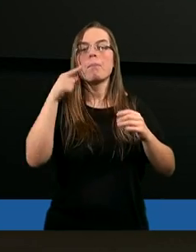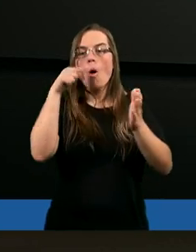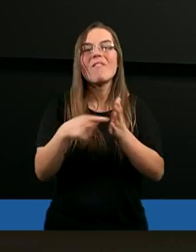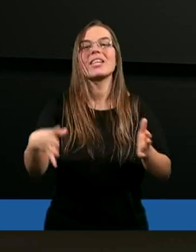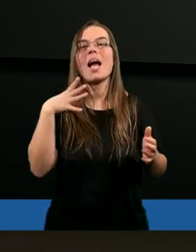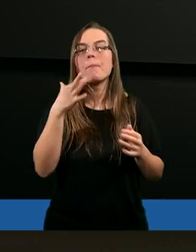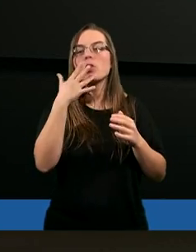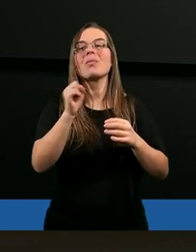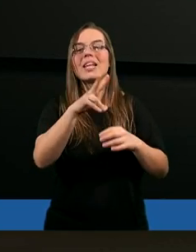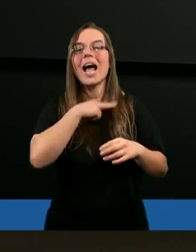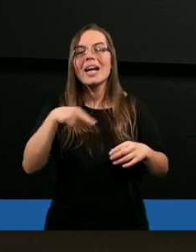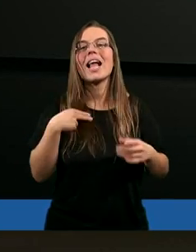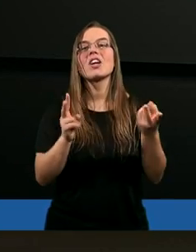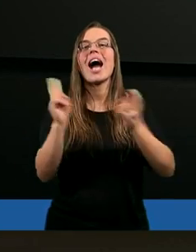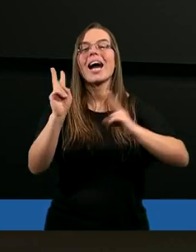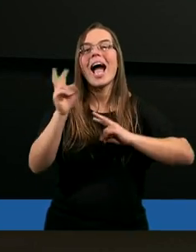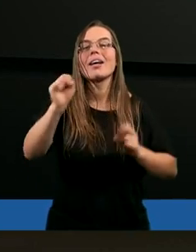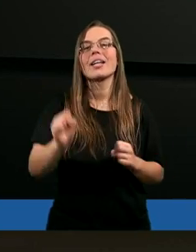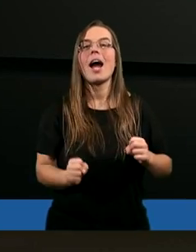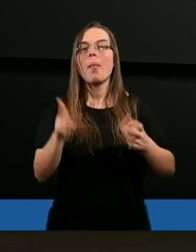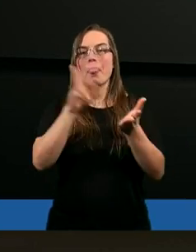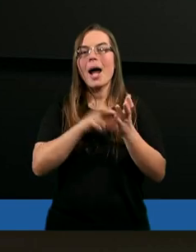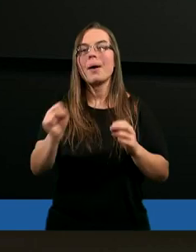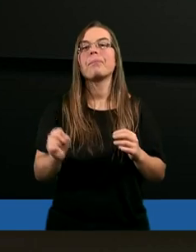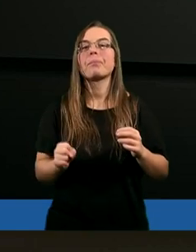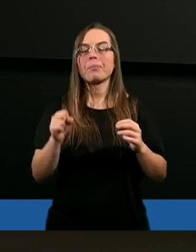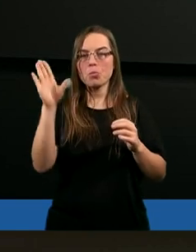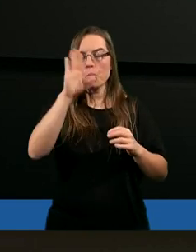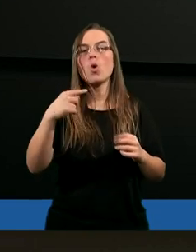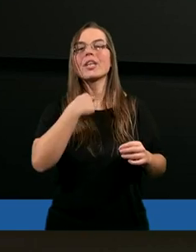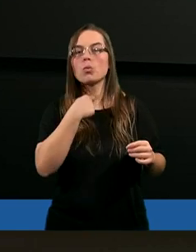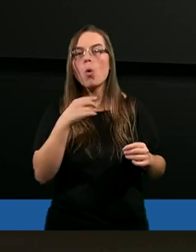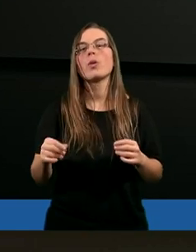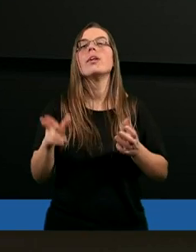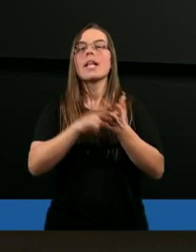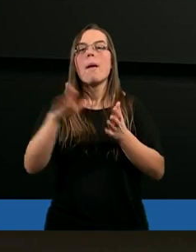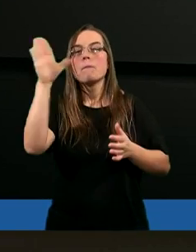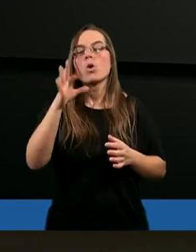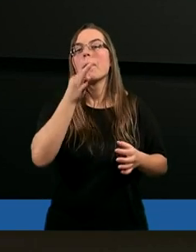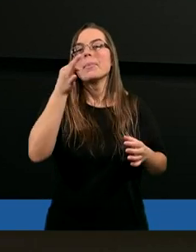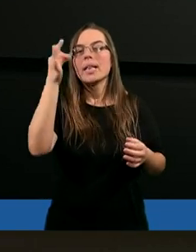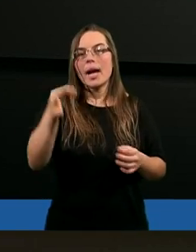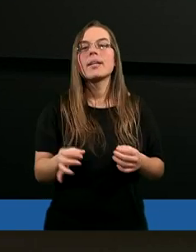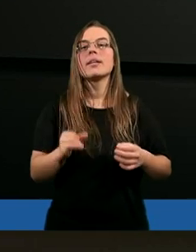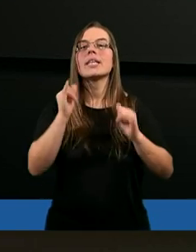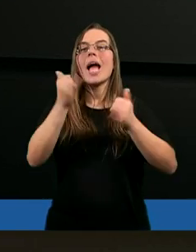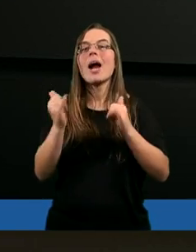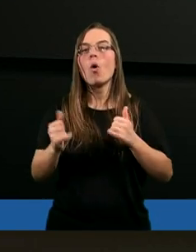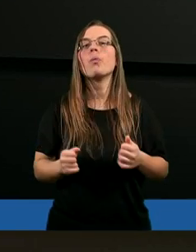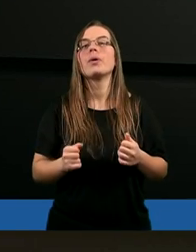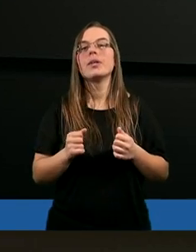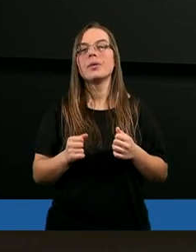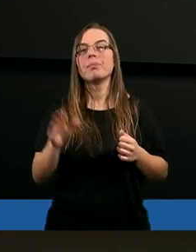nasza reakcja na Boży głos, na Boże pytania, na to